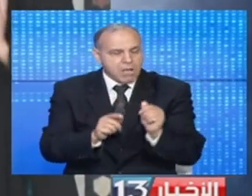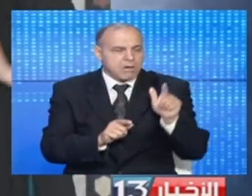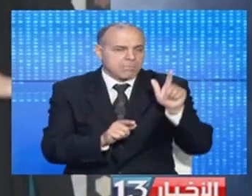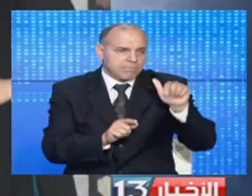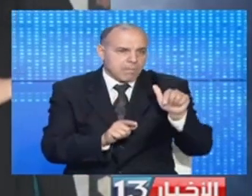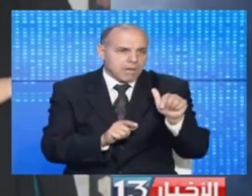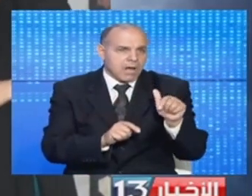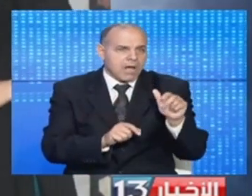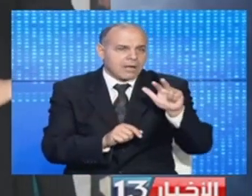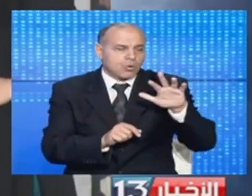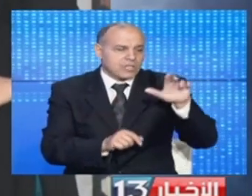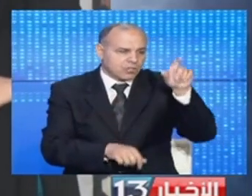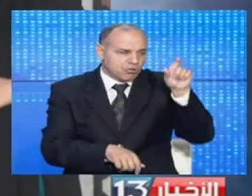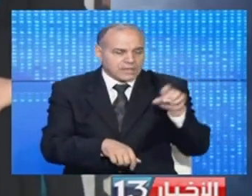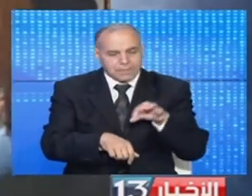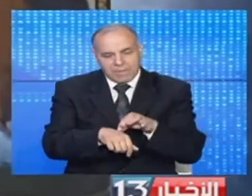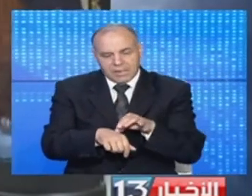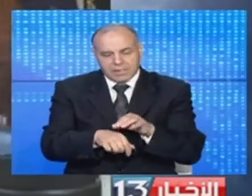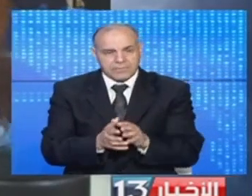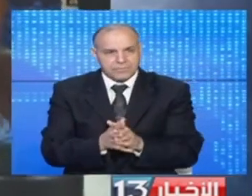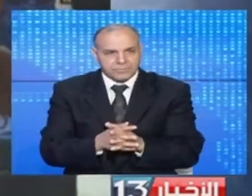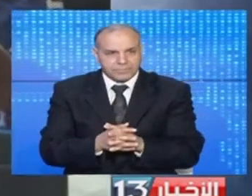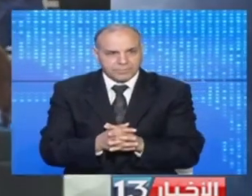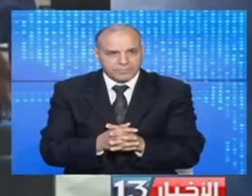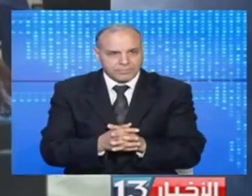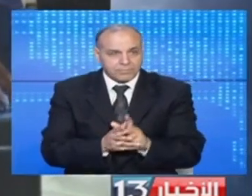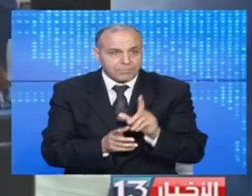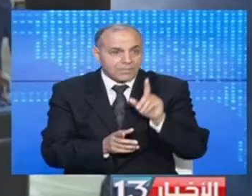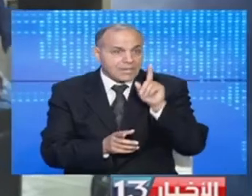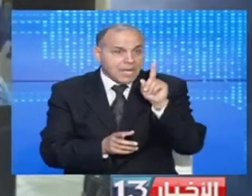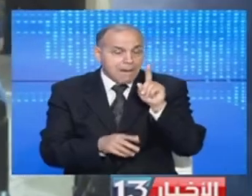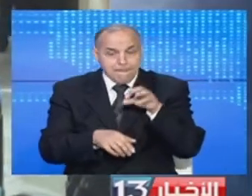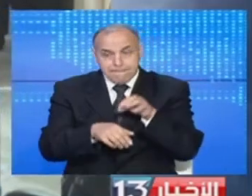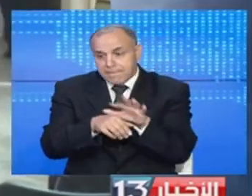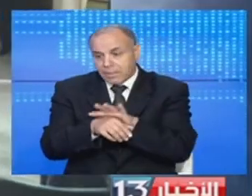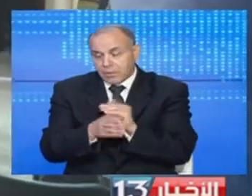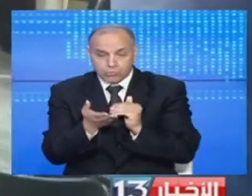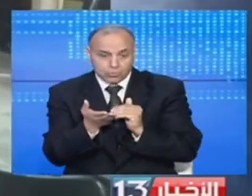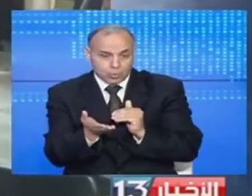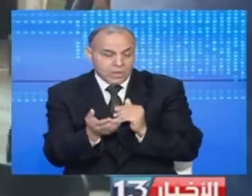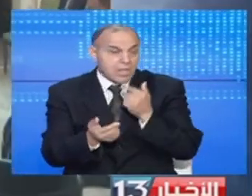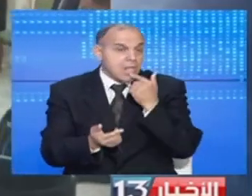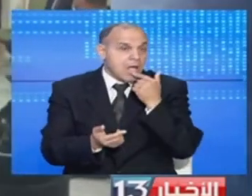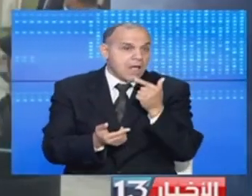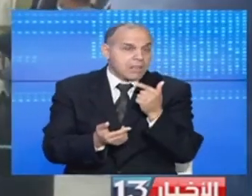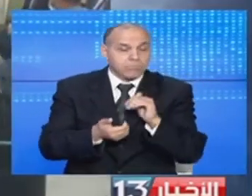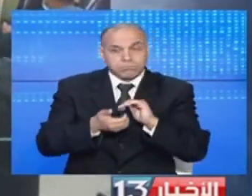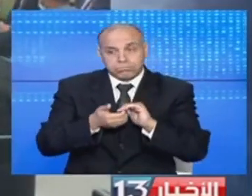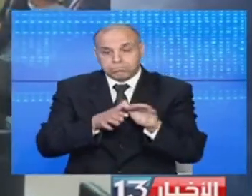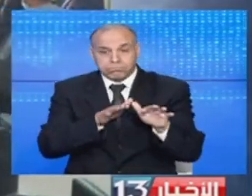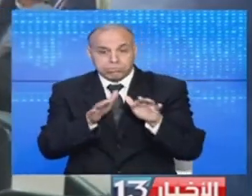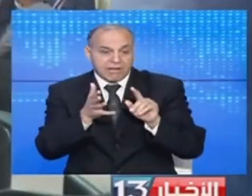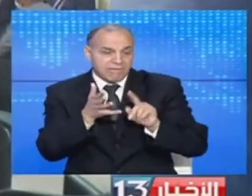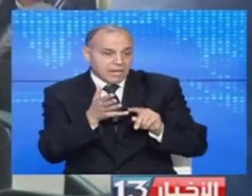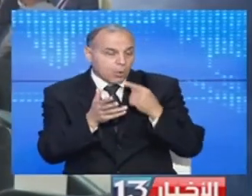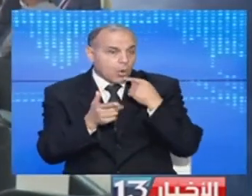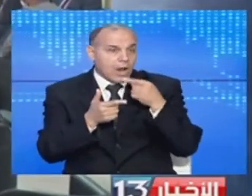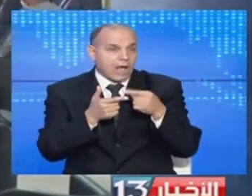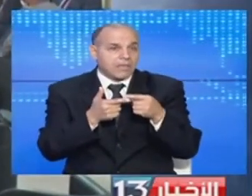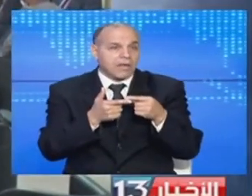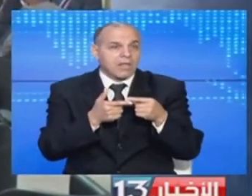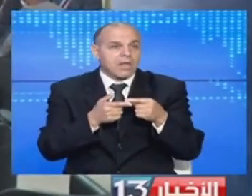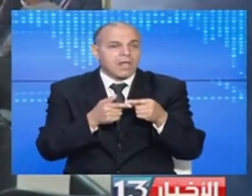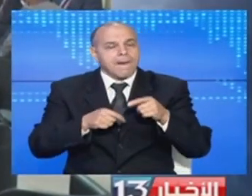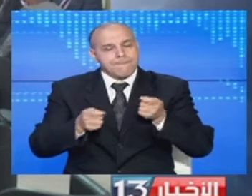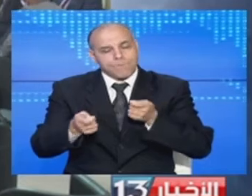فيهم 35 مريض اما عن الوضع الوبائي الحالي سيما في علاقة بالاجراءات الاخيرة قالت نصف